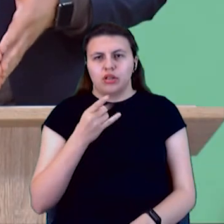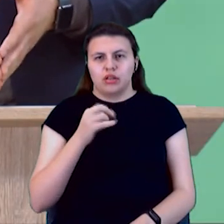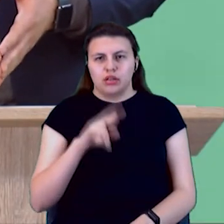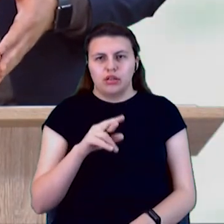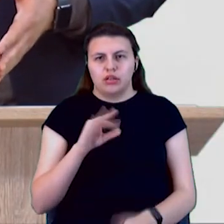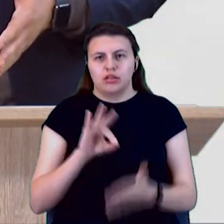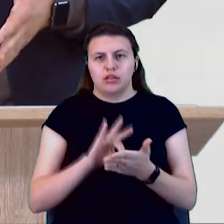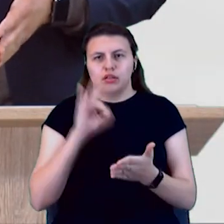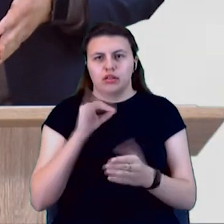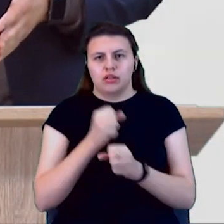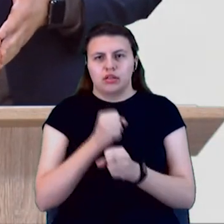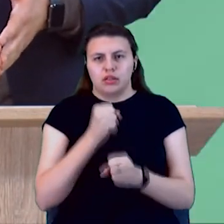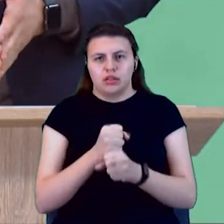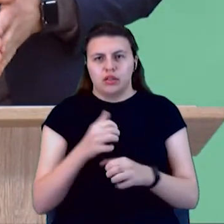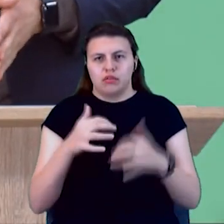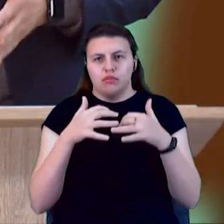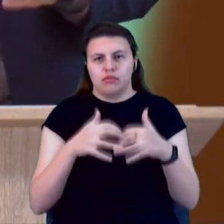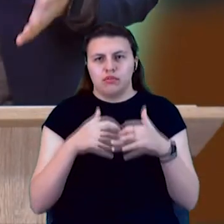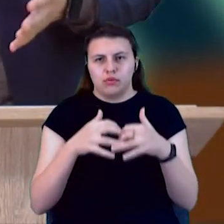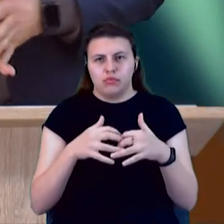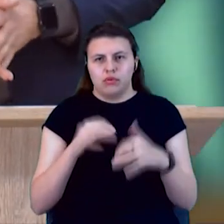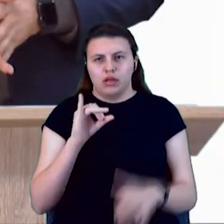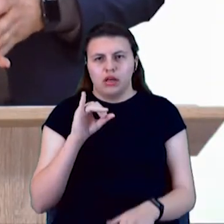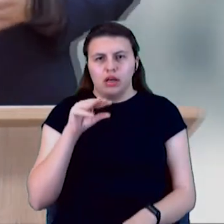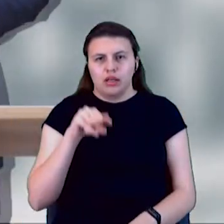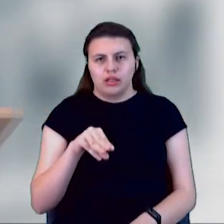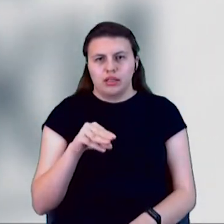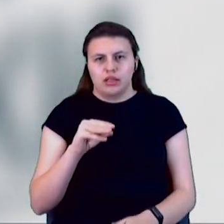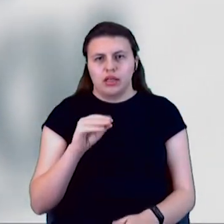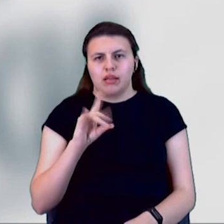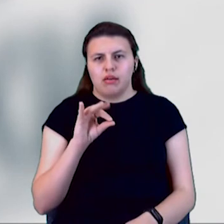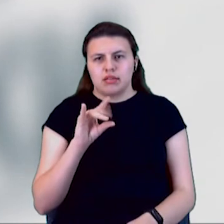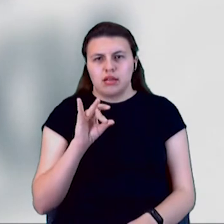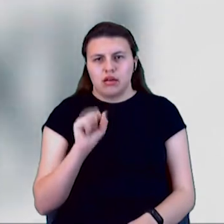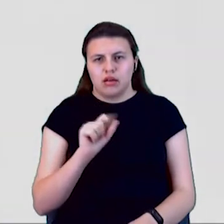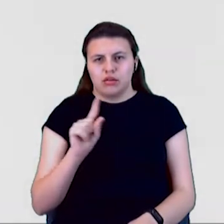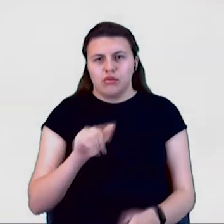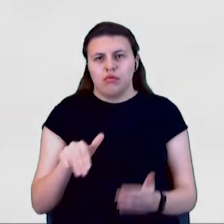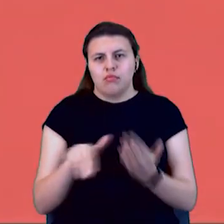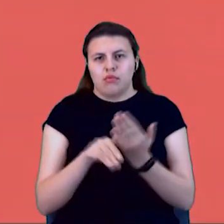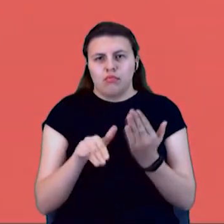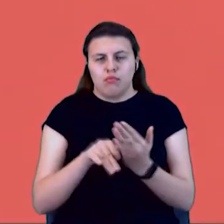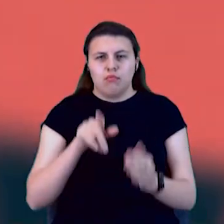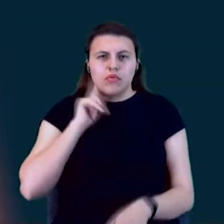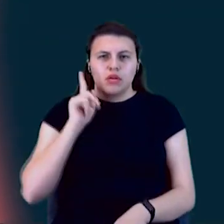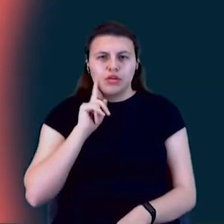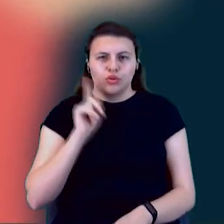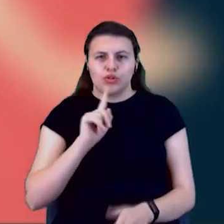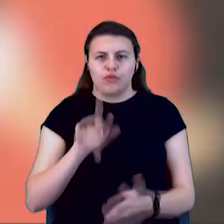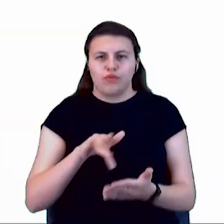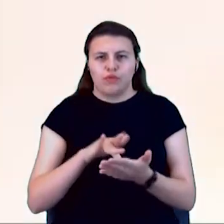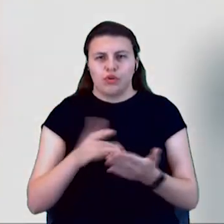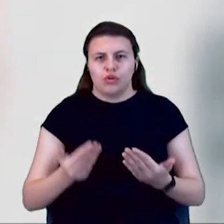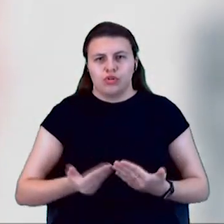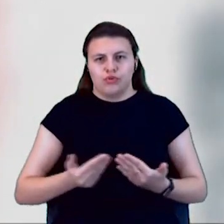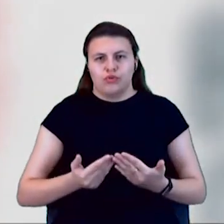создання в Краматорській ІТ-кластері, який поспособствує привлеченню молодежи, яка живе в городі, в такій современній